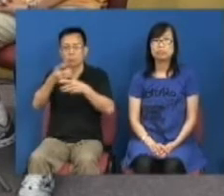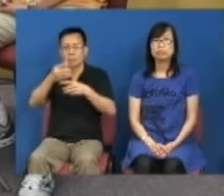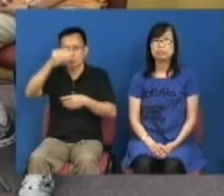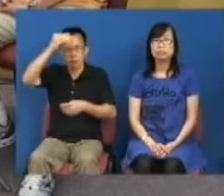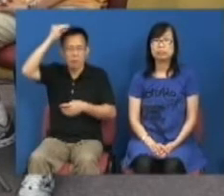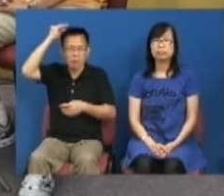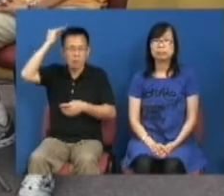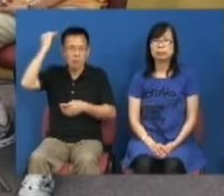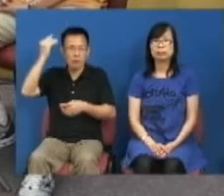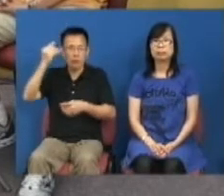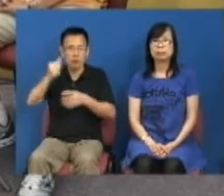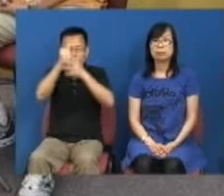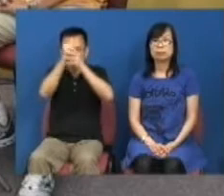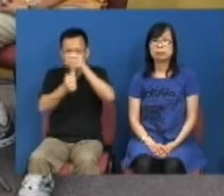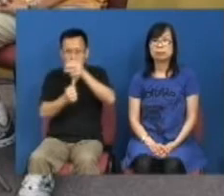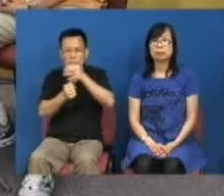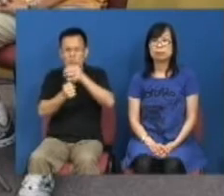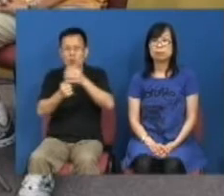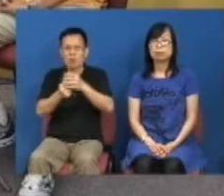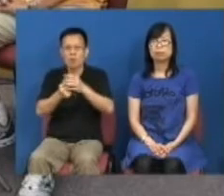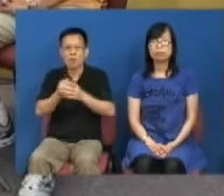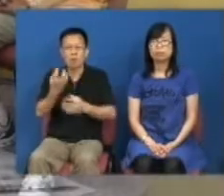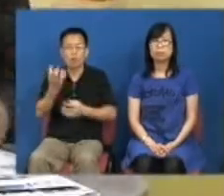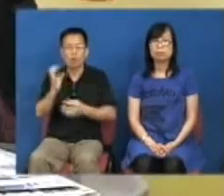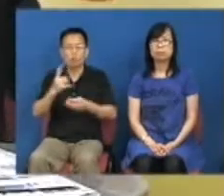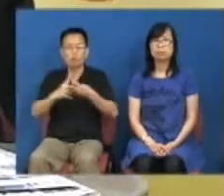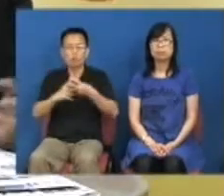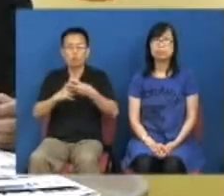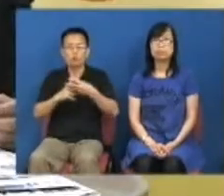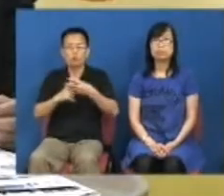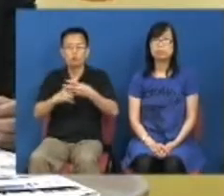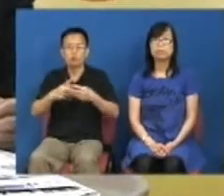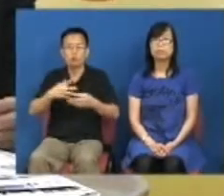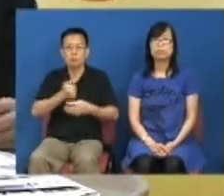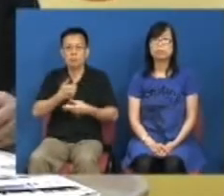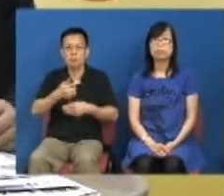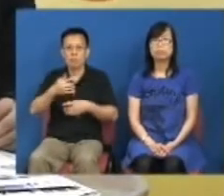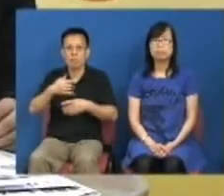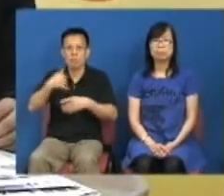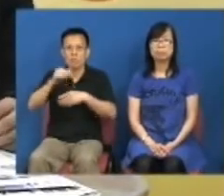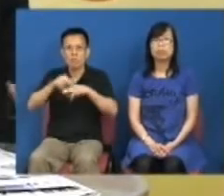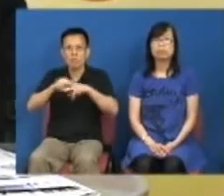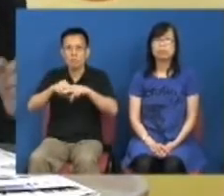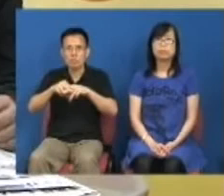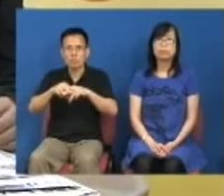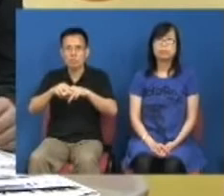明白明白黄主任回去了是的我们的领导人出了外国外访